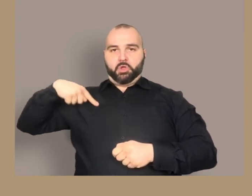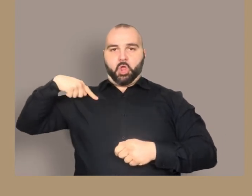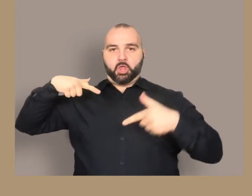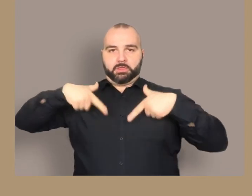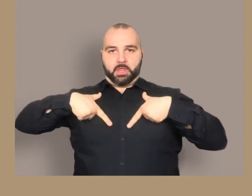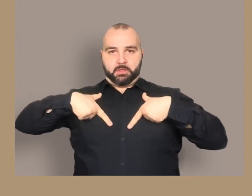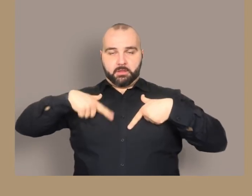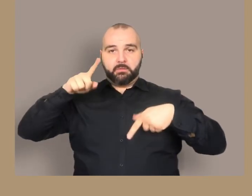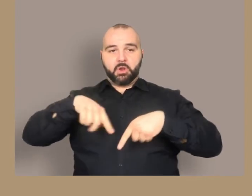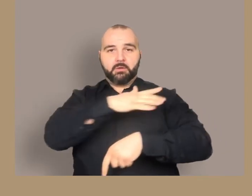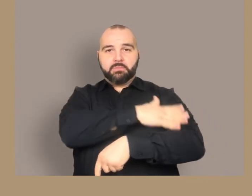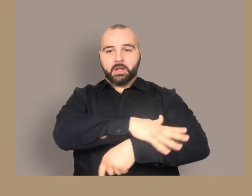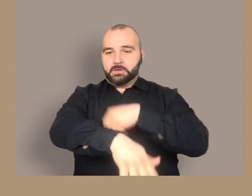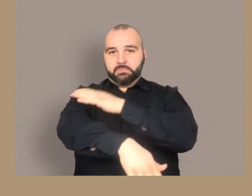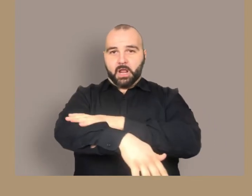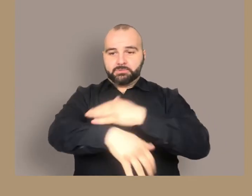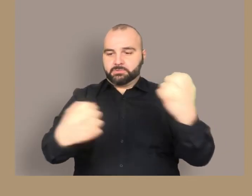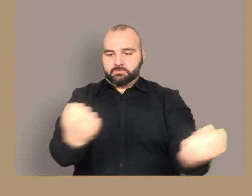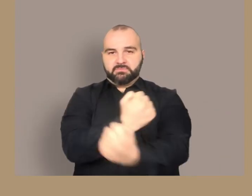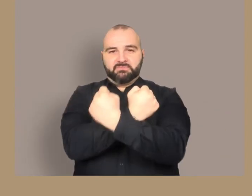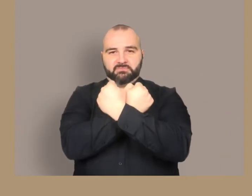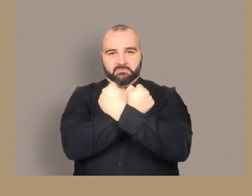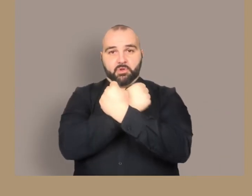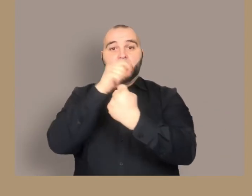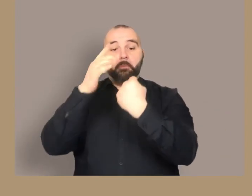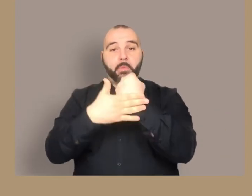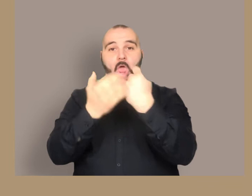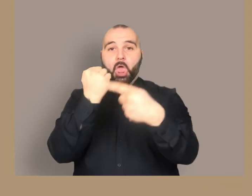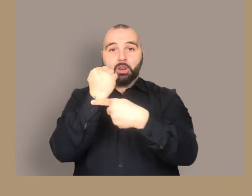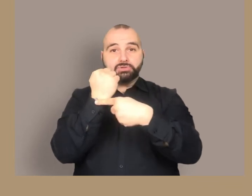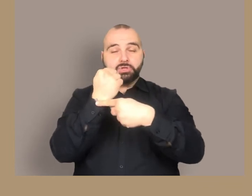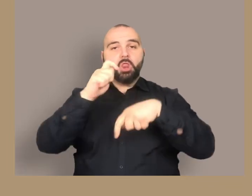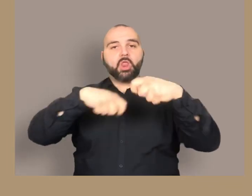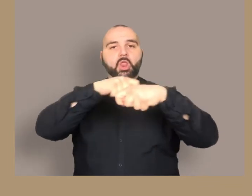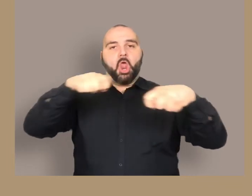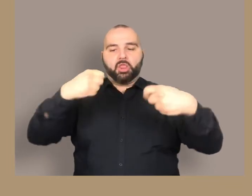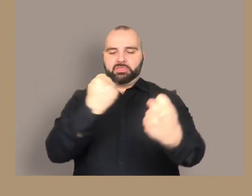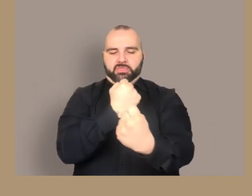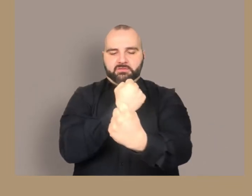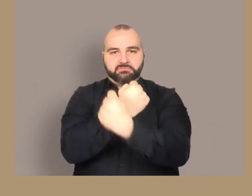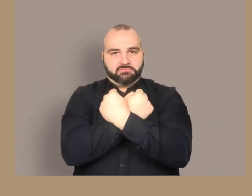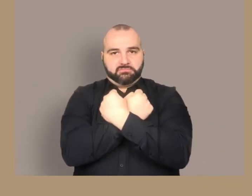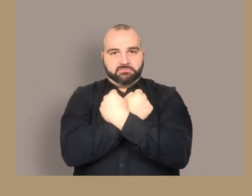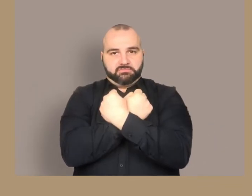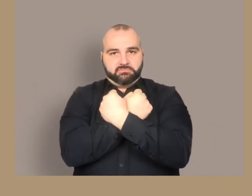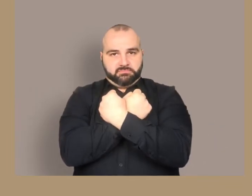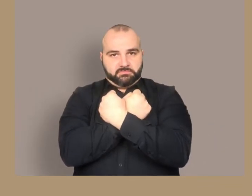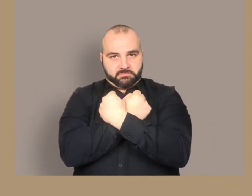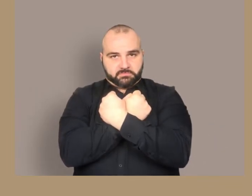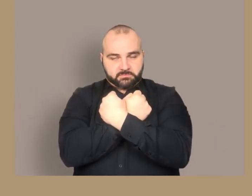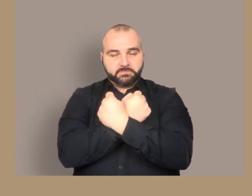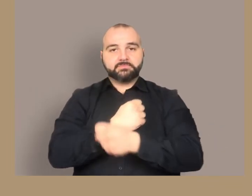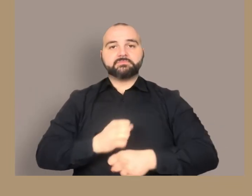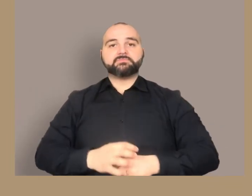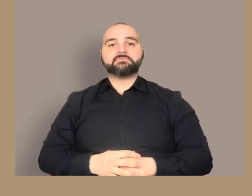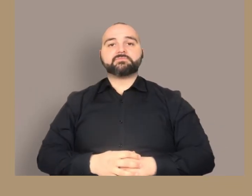dello sterno. Le braccia sono raccolte incrociate sotto il petto e i polsi sono legati